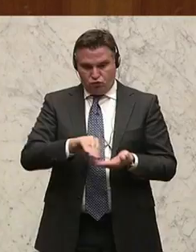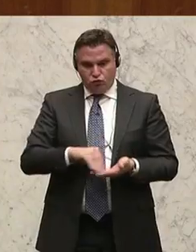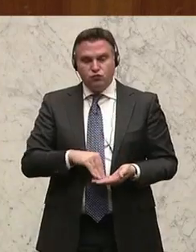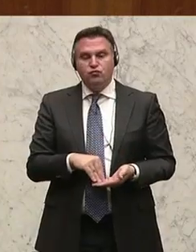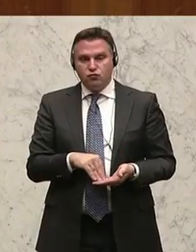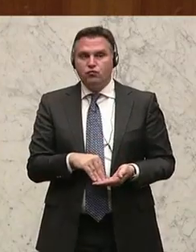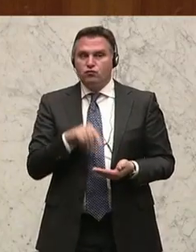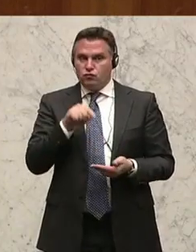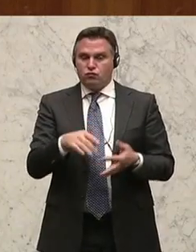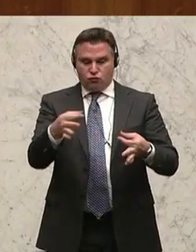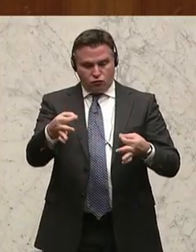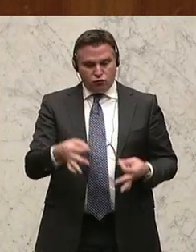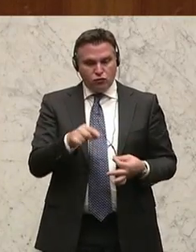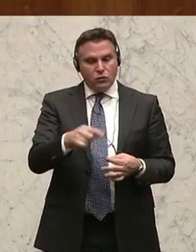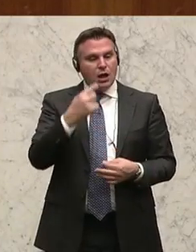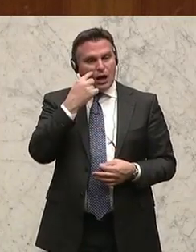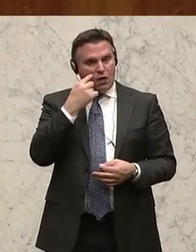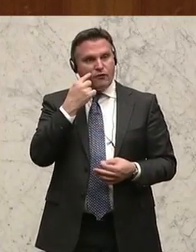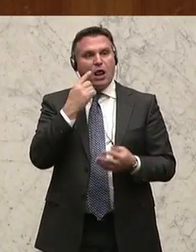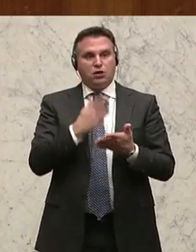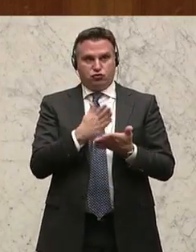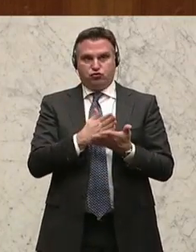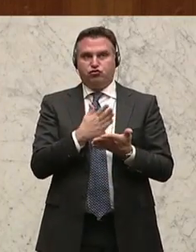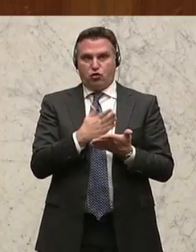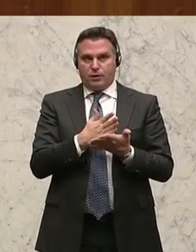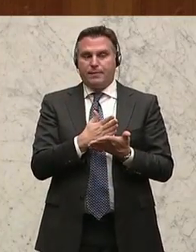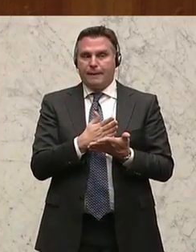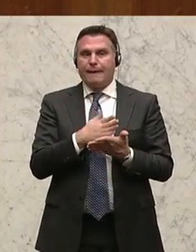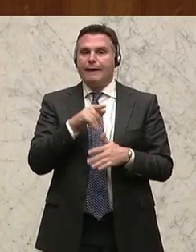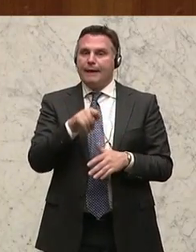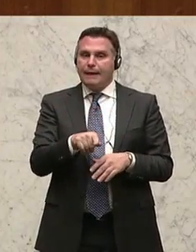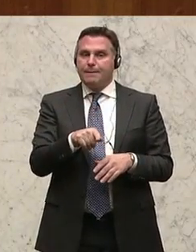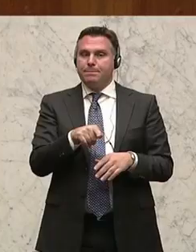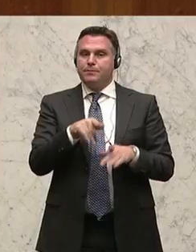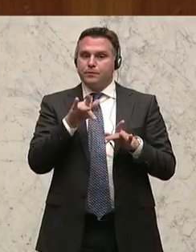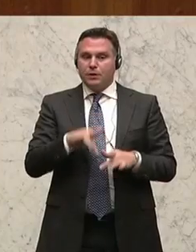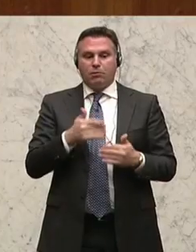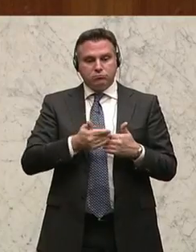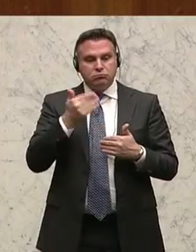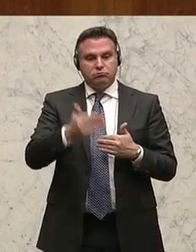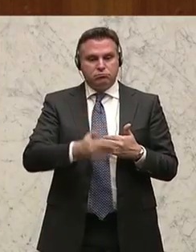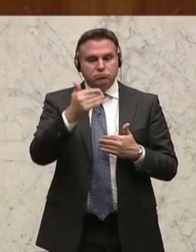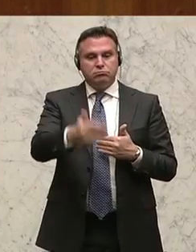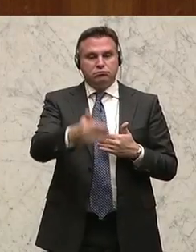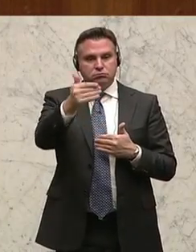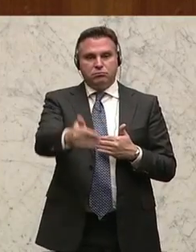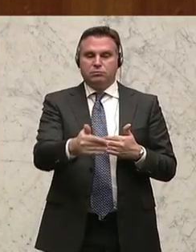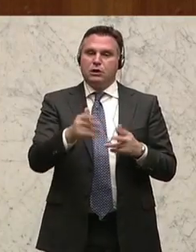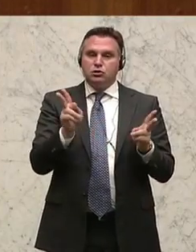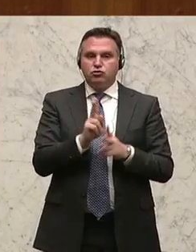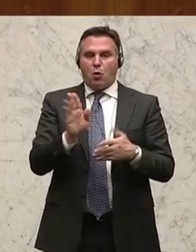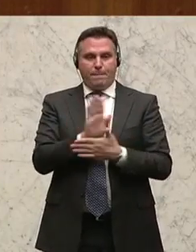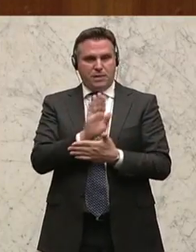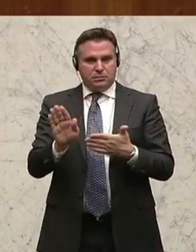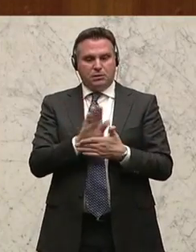der Werke, die eben zeigt, dass wir auch die großen, die SBA-Datenblätter, den Small Business Act, also hier